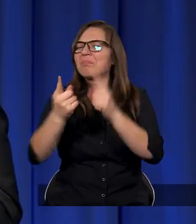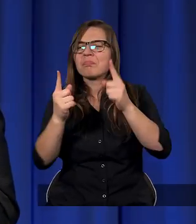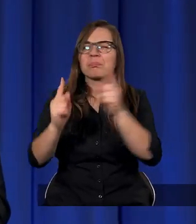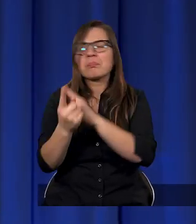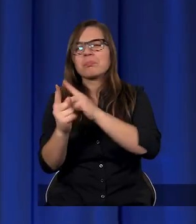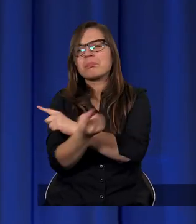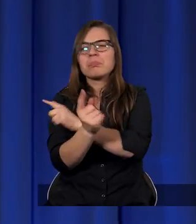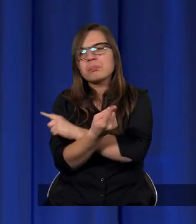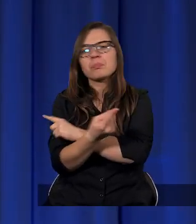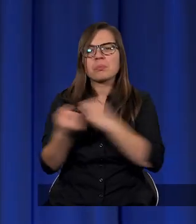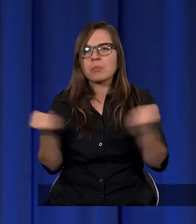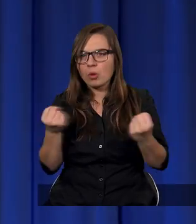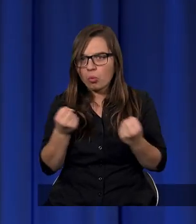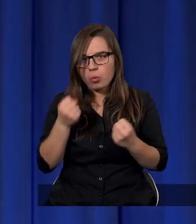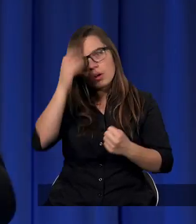rzeczywistości.